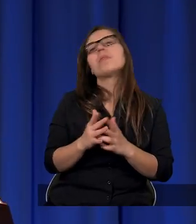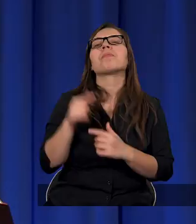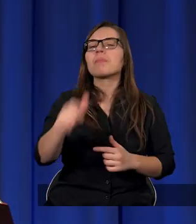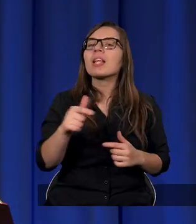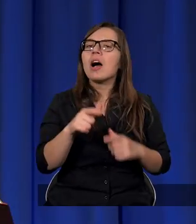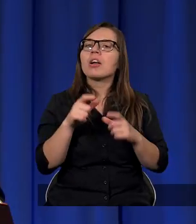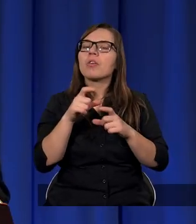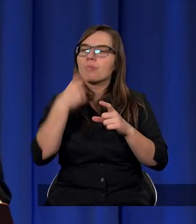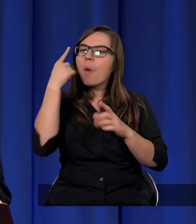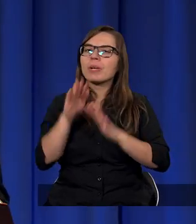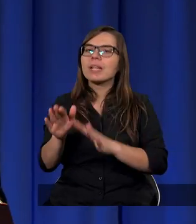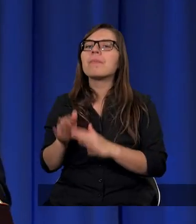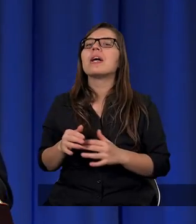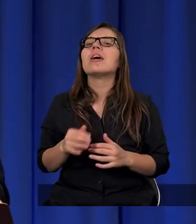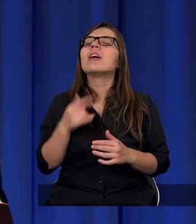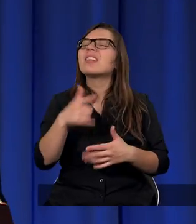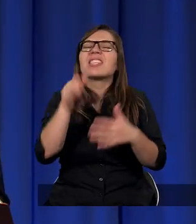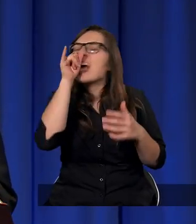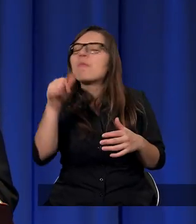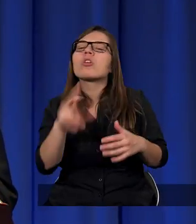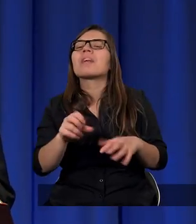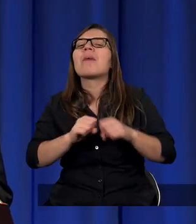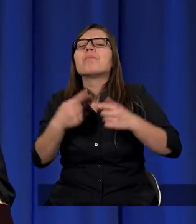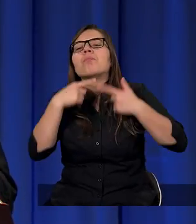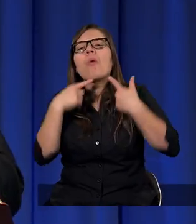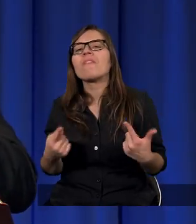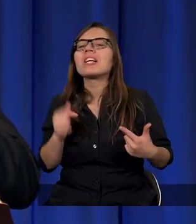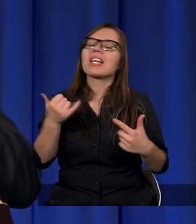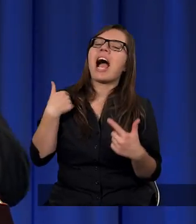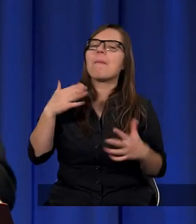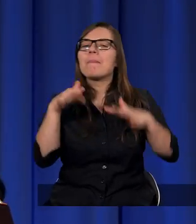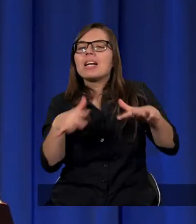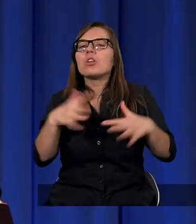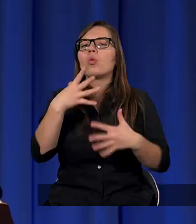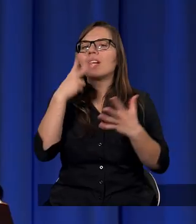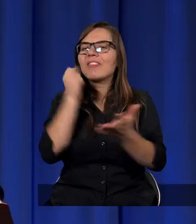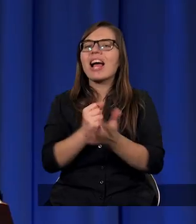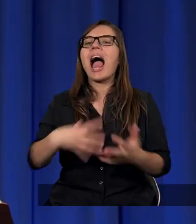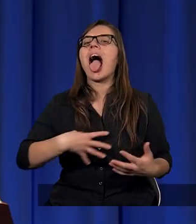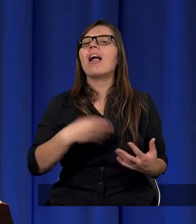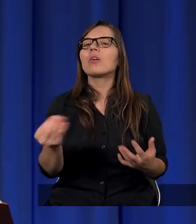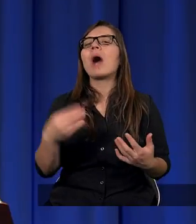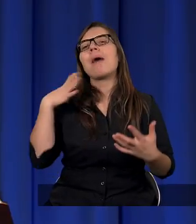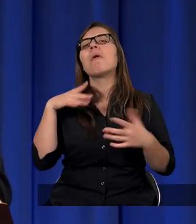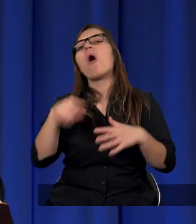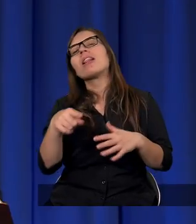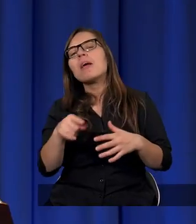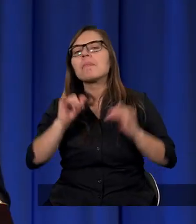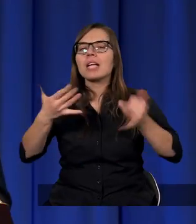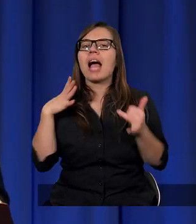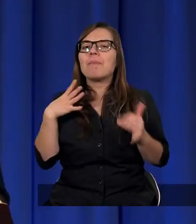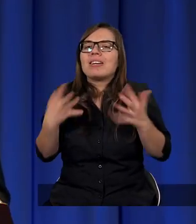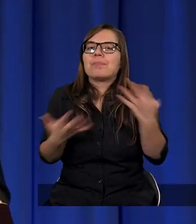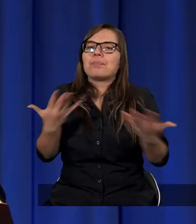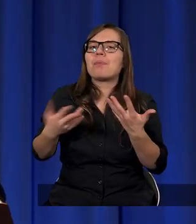Więc to był taki czas przełomowy, chociaż też nie możemy powiedzieć, że jakby tutaj stwierdzenie Ellen White było tylko tym, że adwentyści